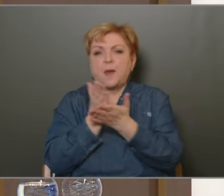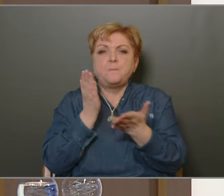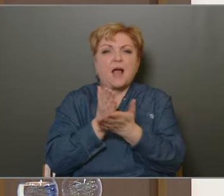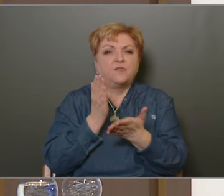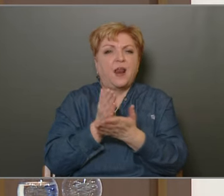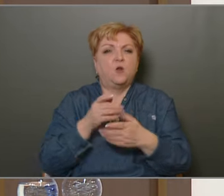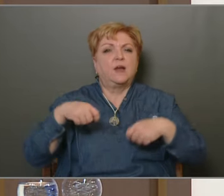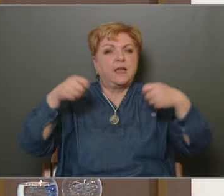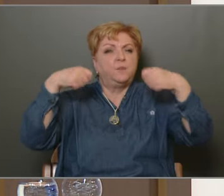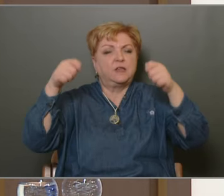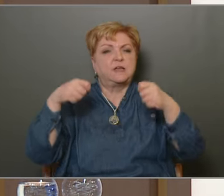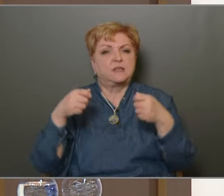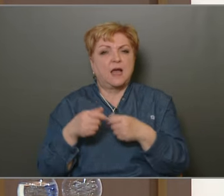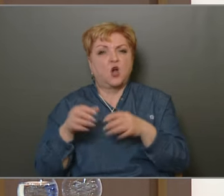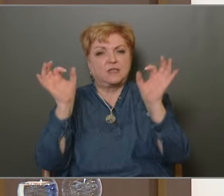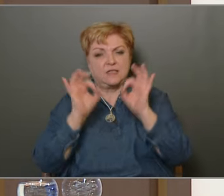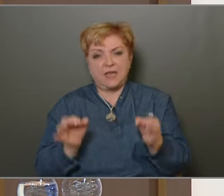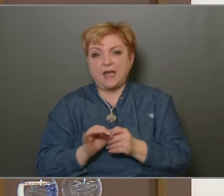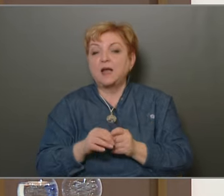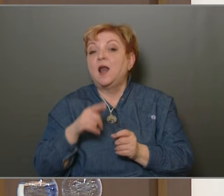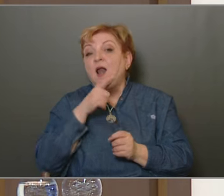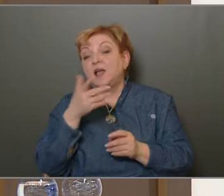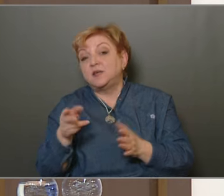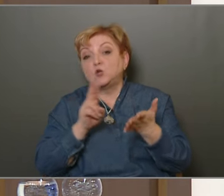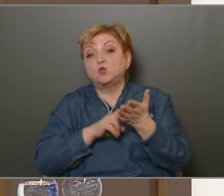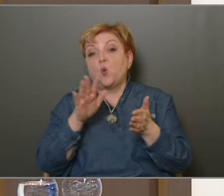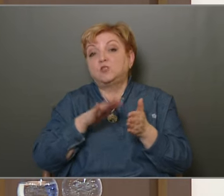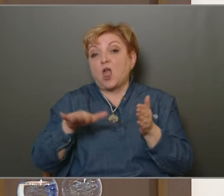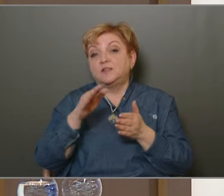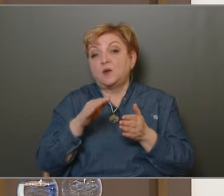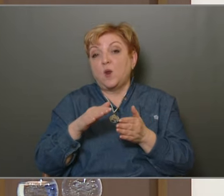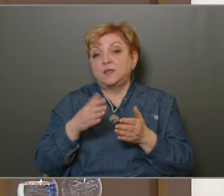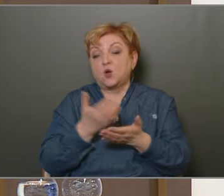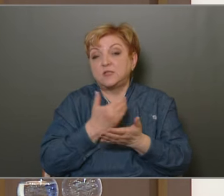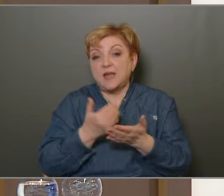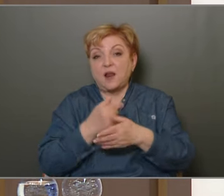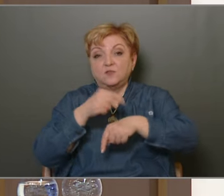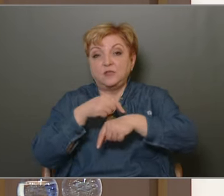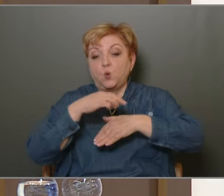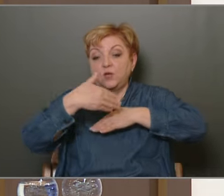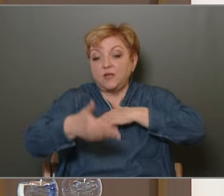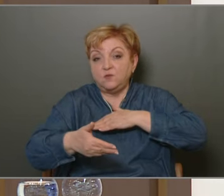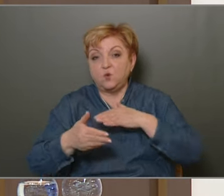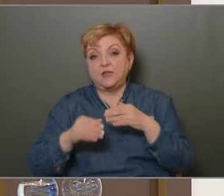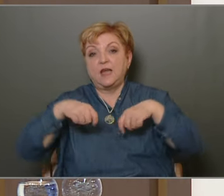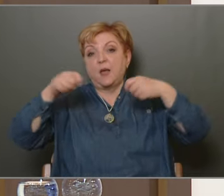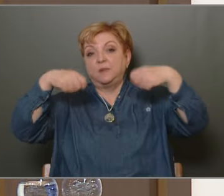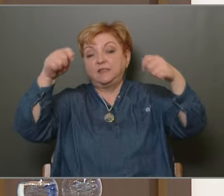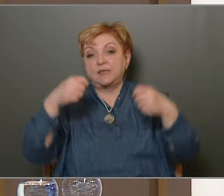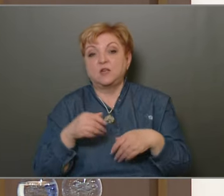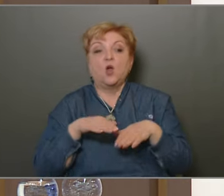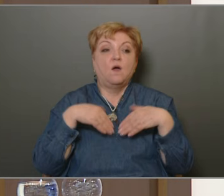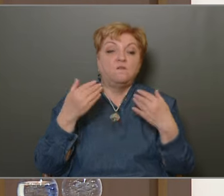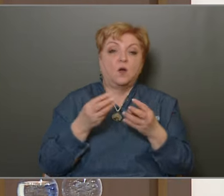építkeznek a különböző kivitelező cégek, hogy legyen ez jogtalan területhasználat, vagy a megengedett időn kívüli építkezés,